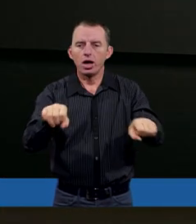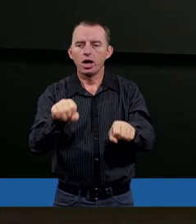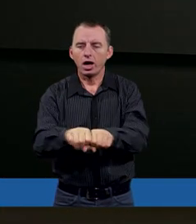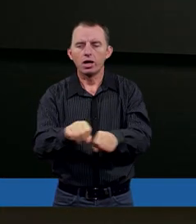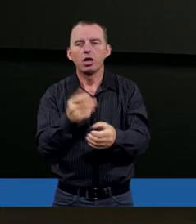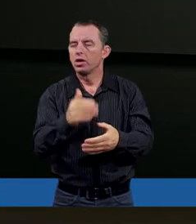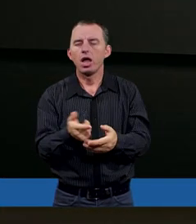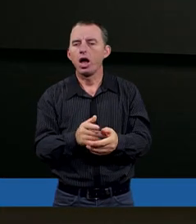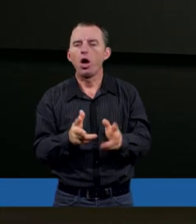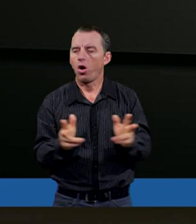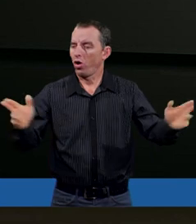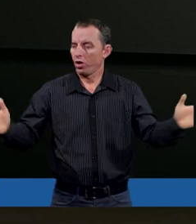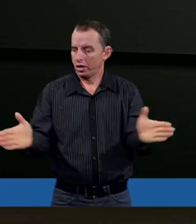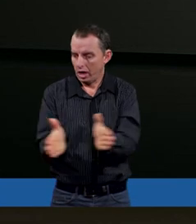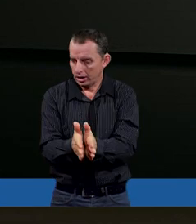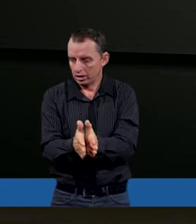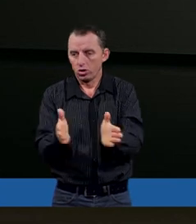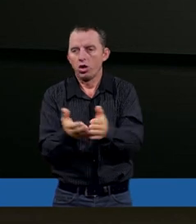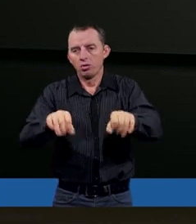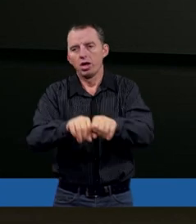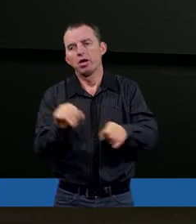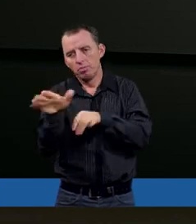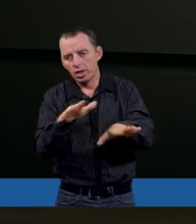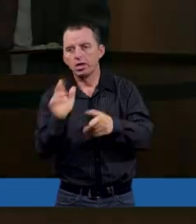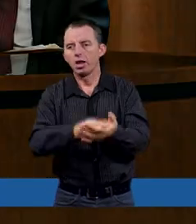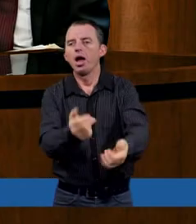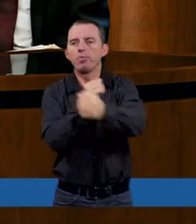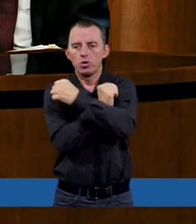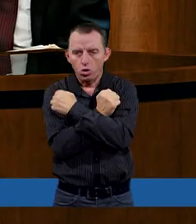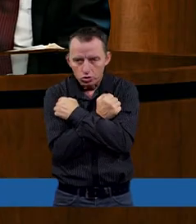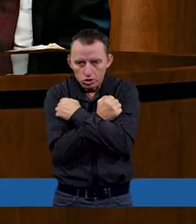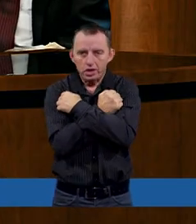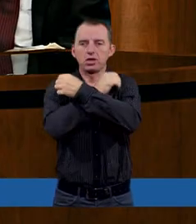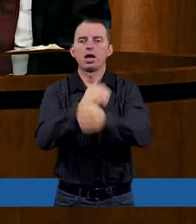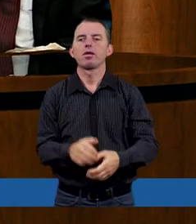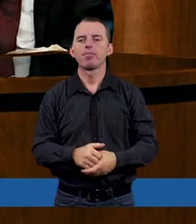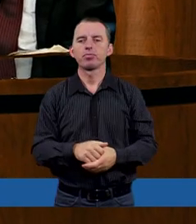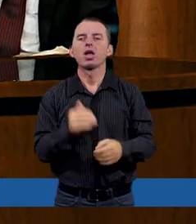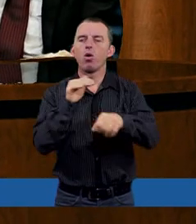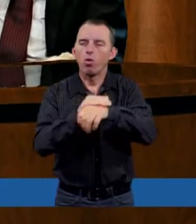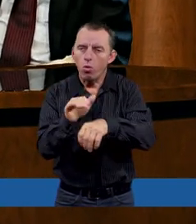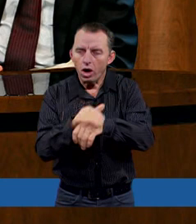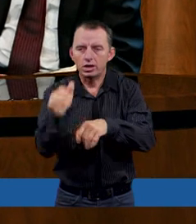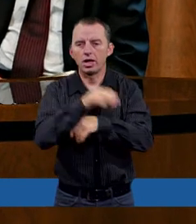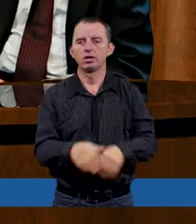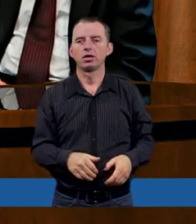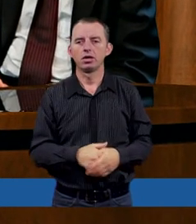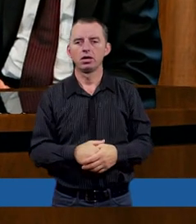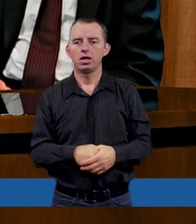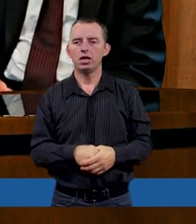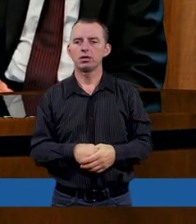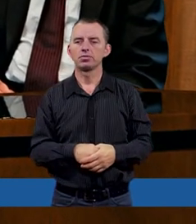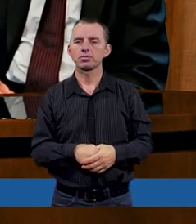ogranicza się tylko do sprawiedliwości. Jeszcze jest w nim miejsce na... Miłosierdzie. Na miłosierdzie. Na łaskę. Na łaskę.